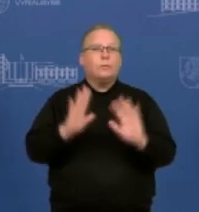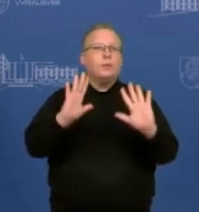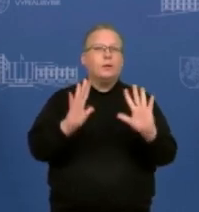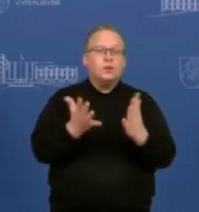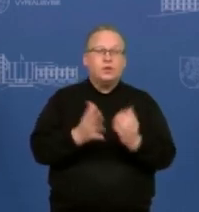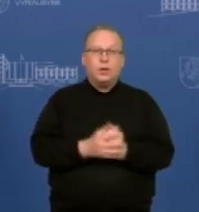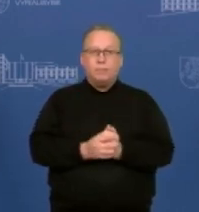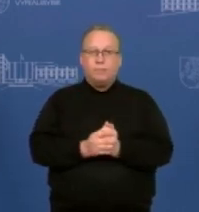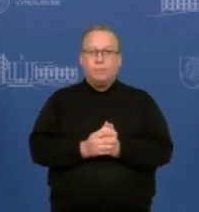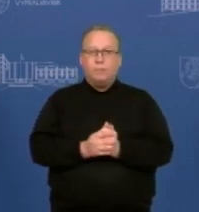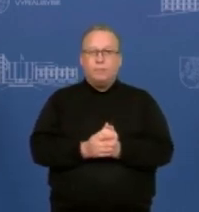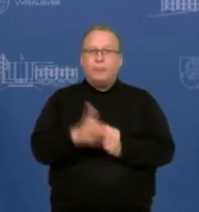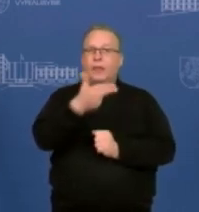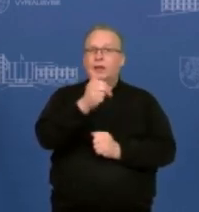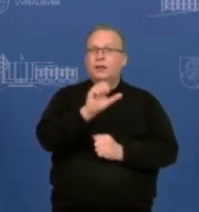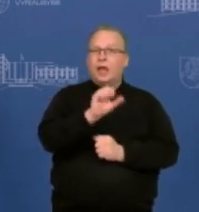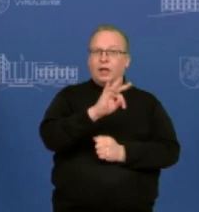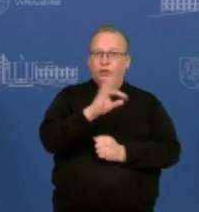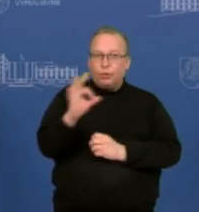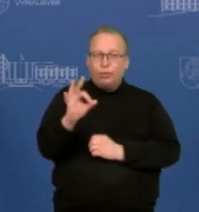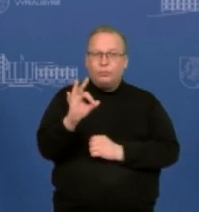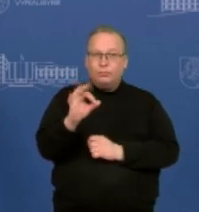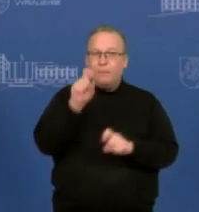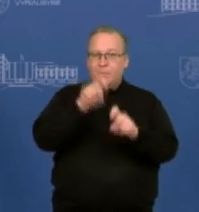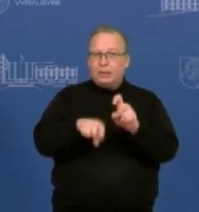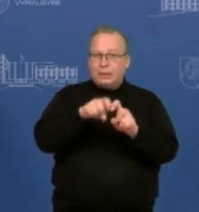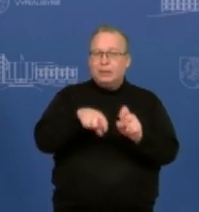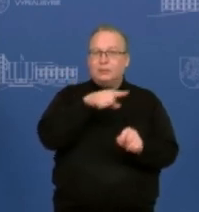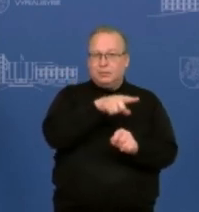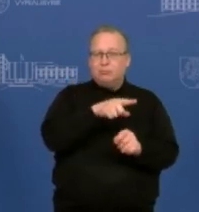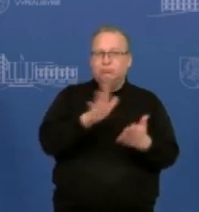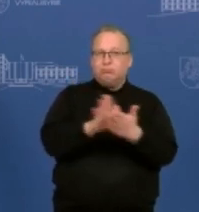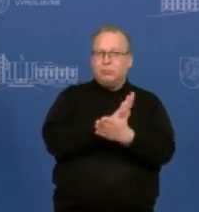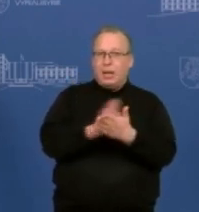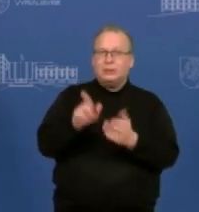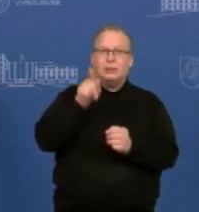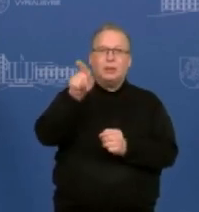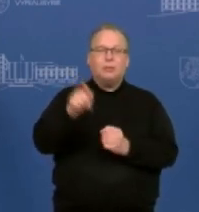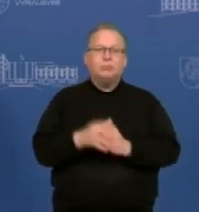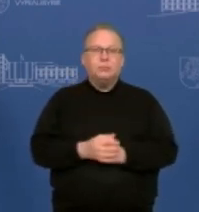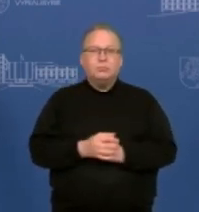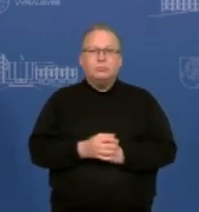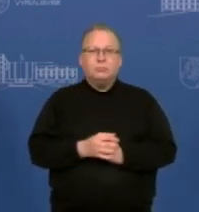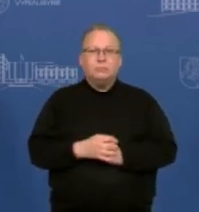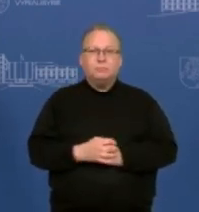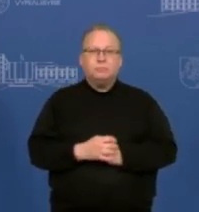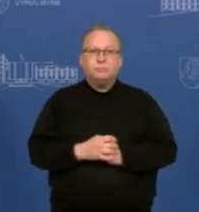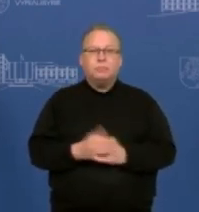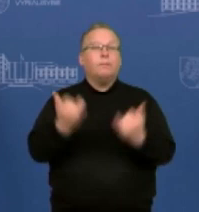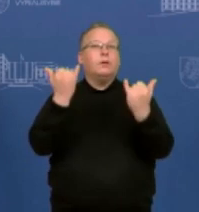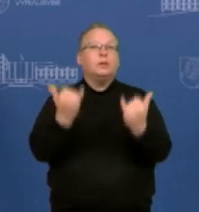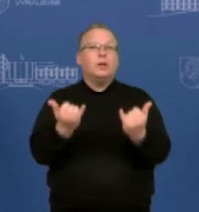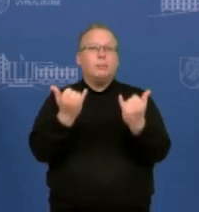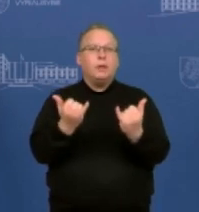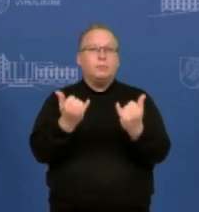patikrinti NATO atsaką, tai tas atsakas būtų labai greitas ir labai aiškus. Dabar